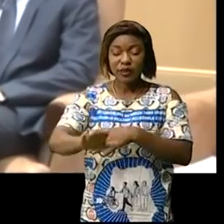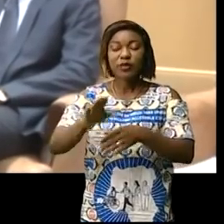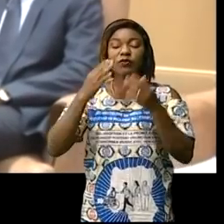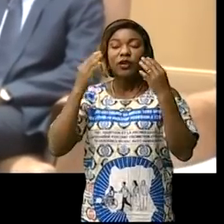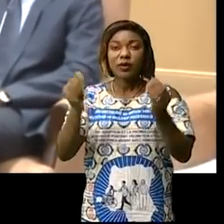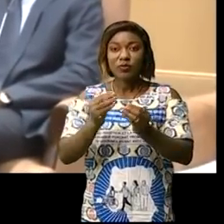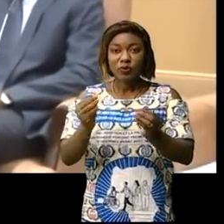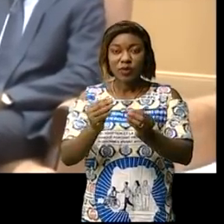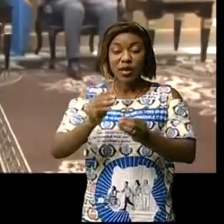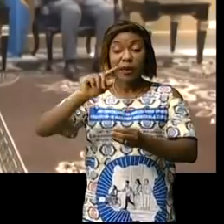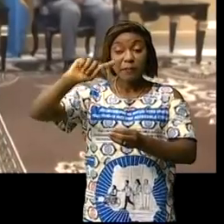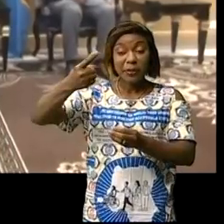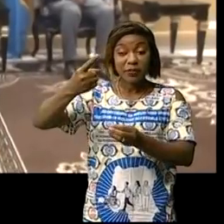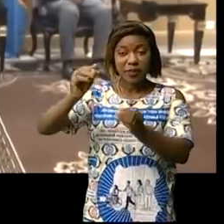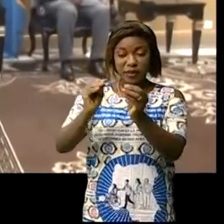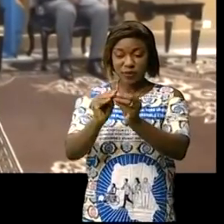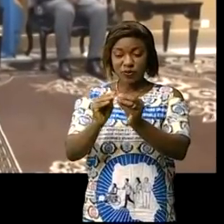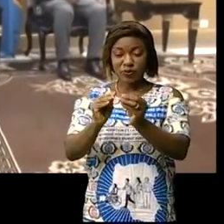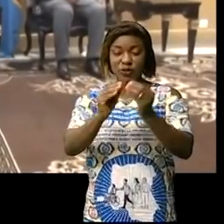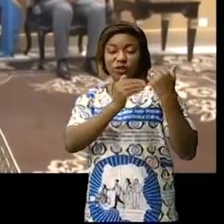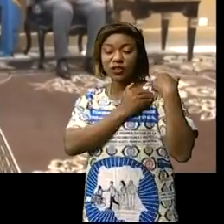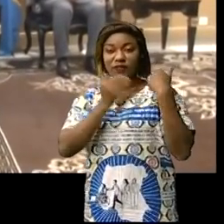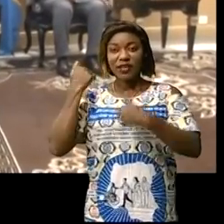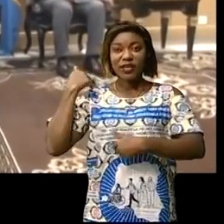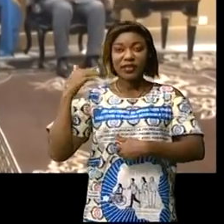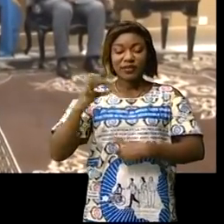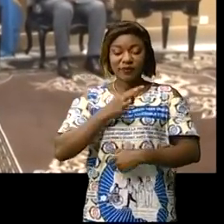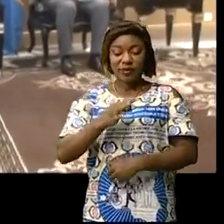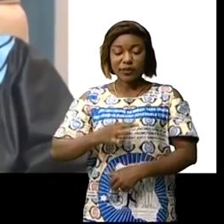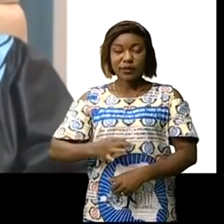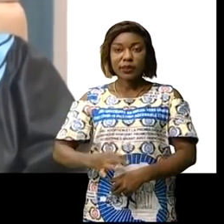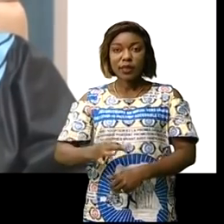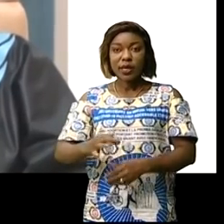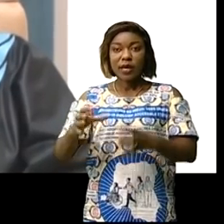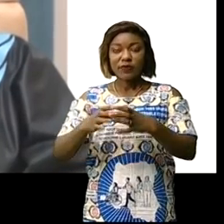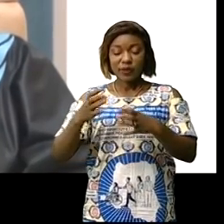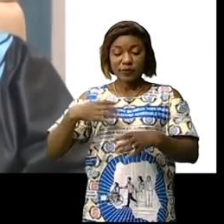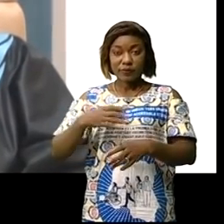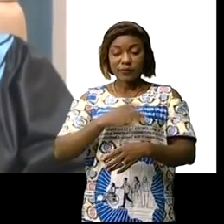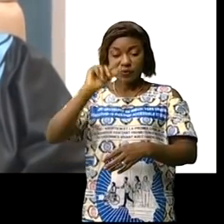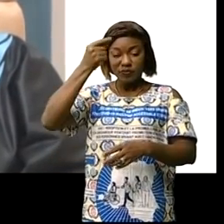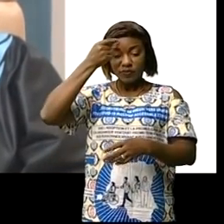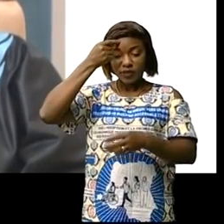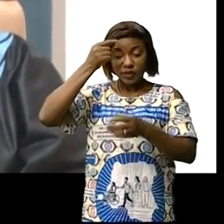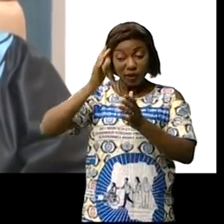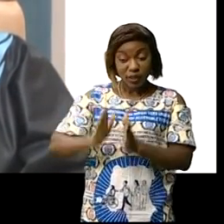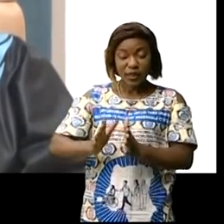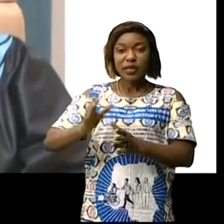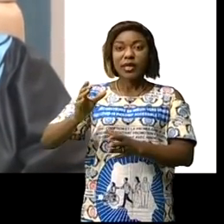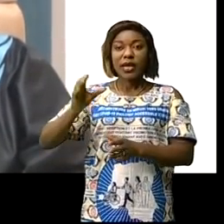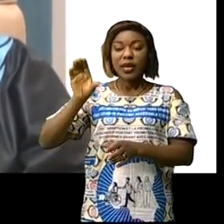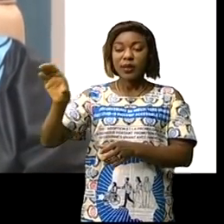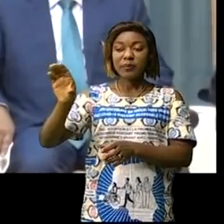au cours de la toute première entrevue du chef de l'État Félix Antoine Tshisekedi-Chulombo avec madame, le gouverneur de la Banque centrale du Congo,